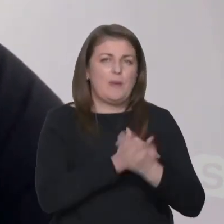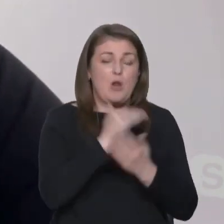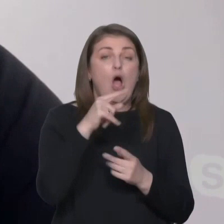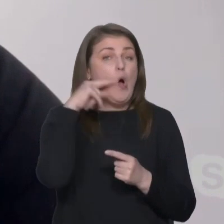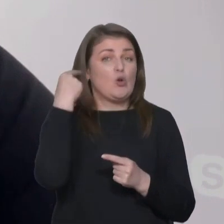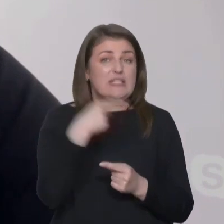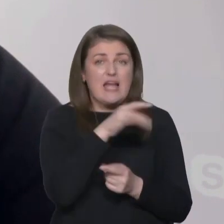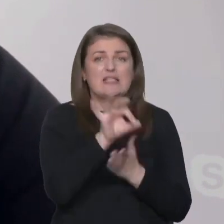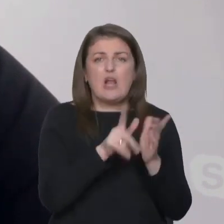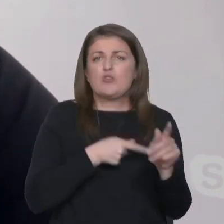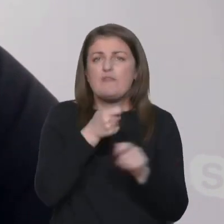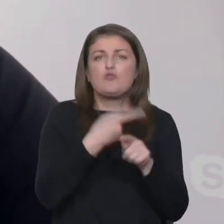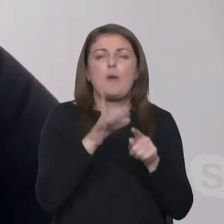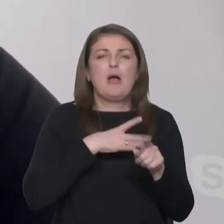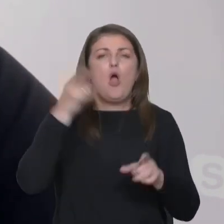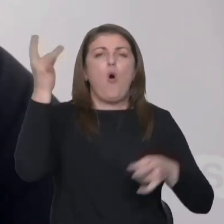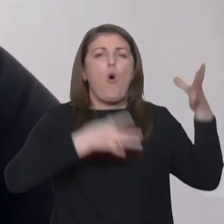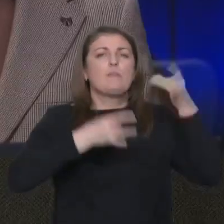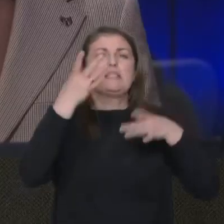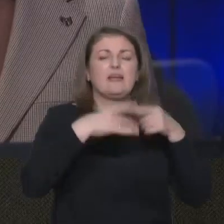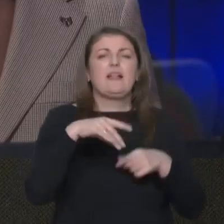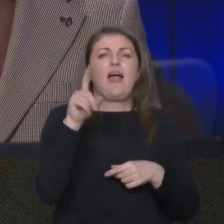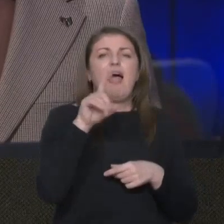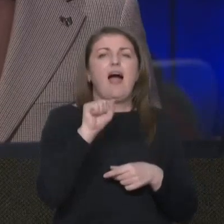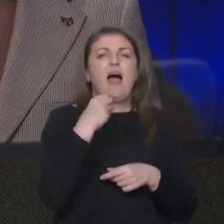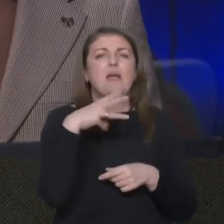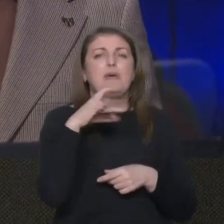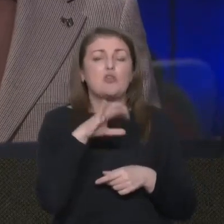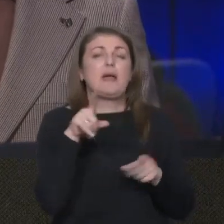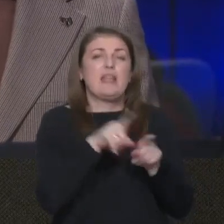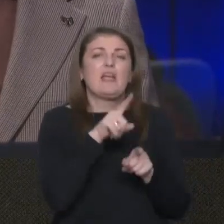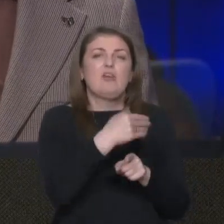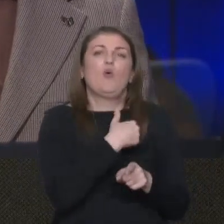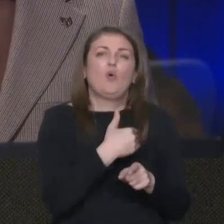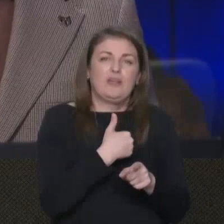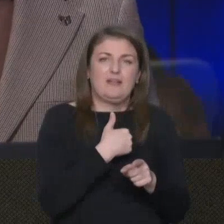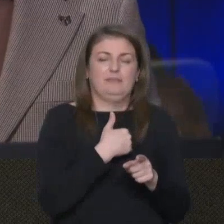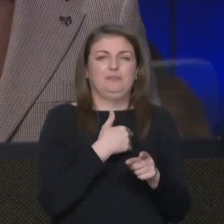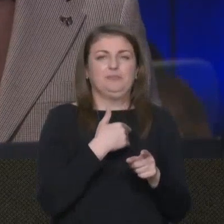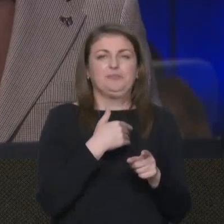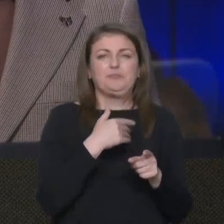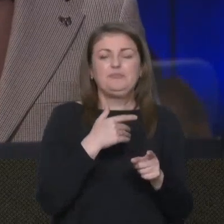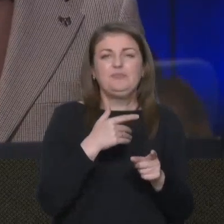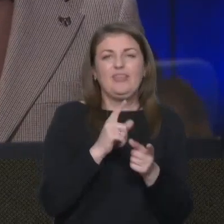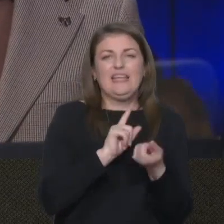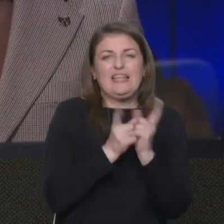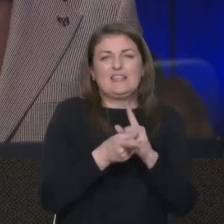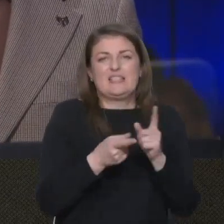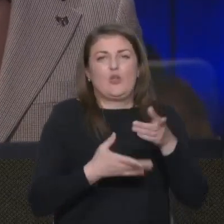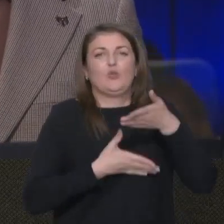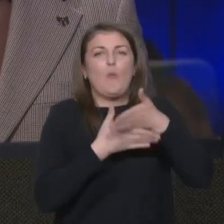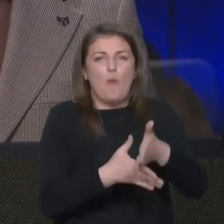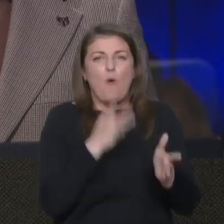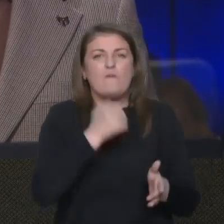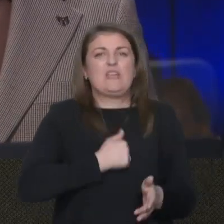заявили, що це був обстріл «Хаймарсам», і таким чином вони намагалися дискредитувати допомогу,